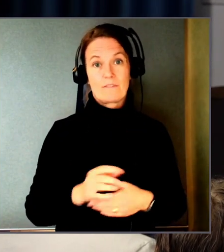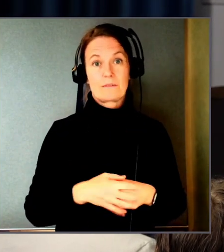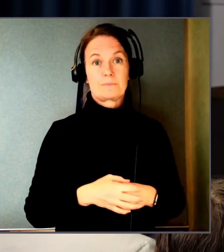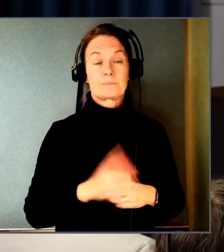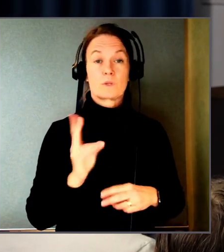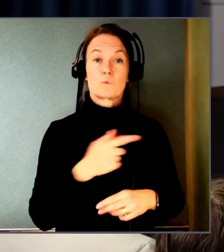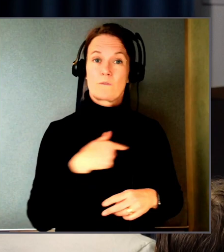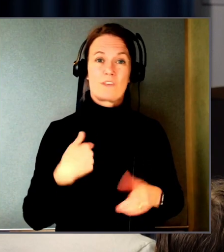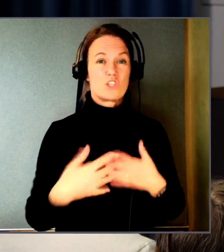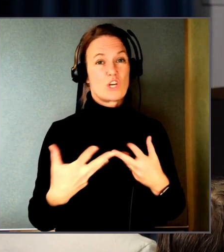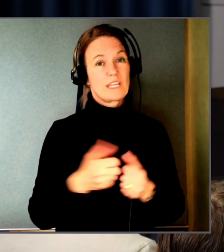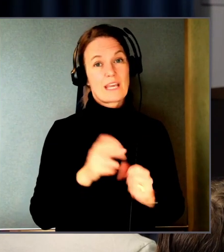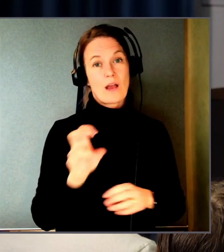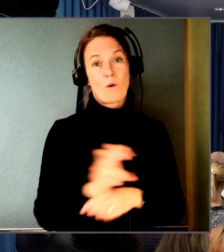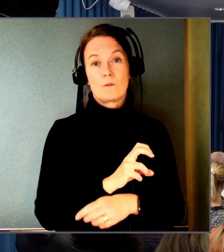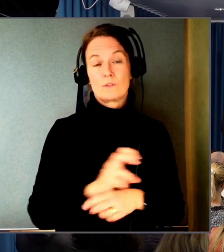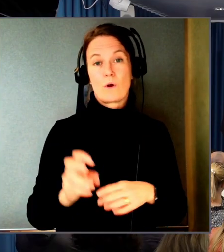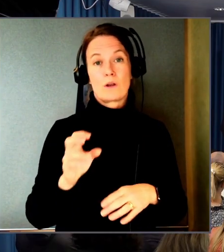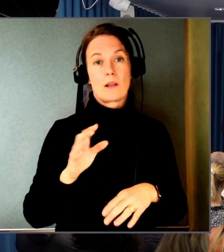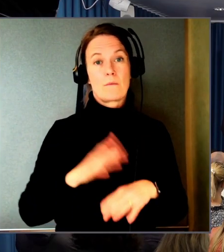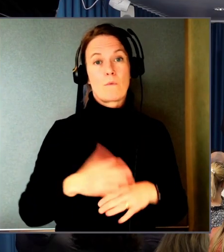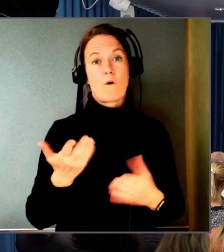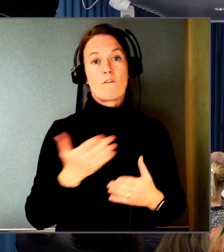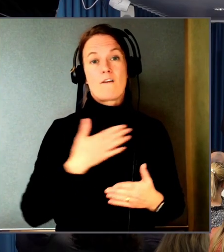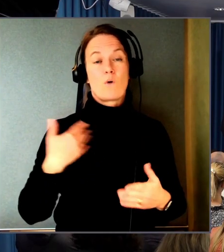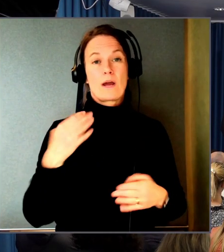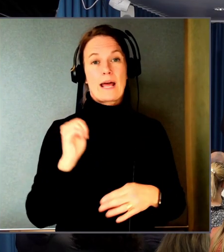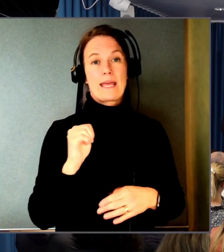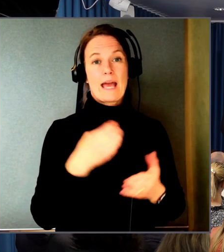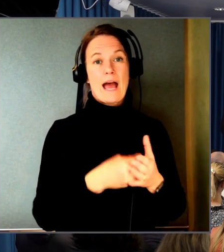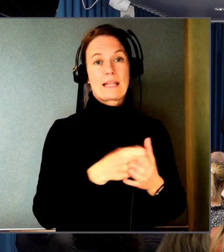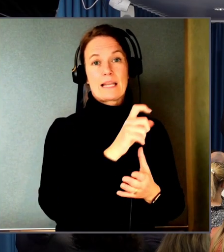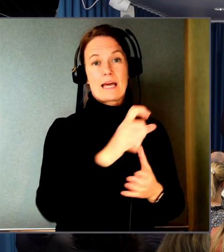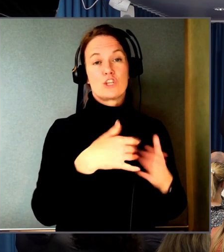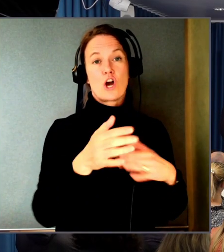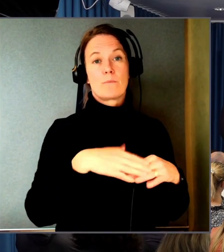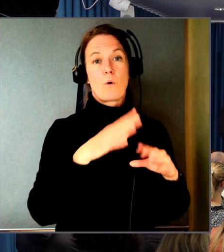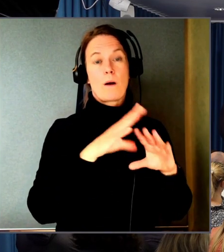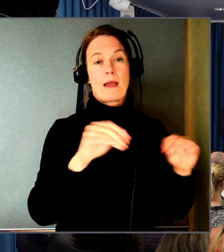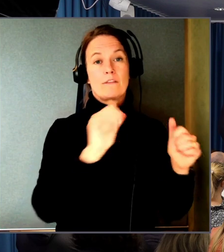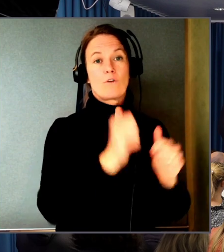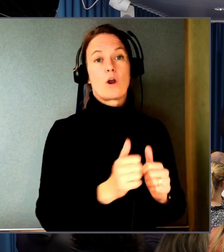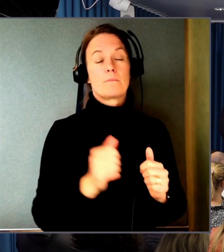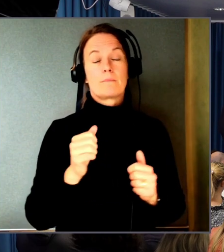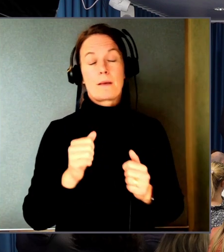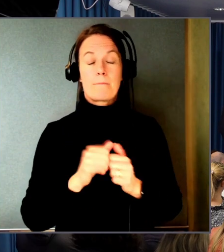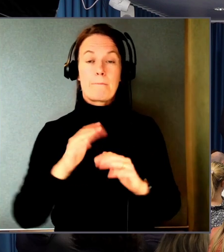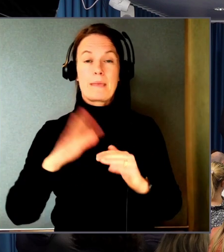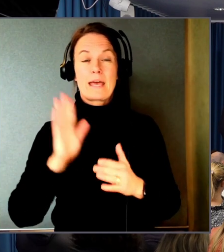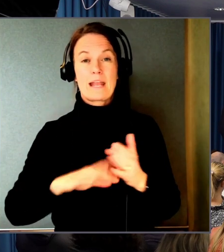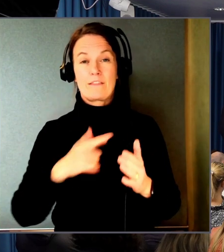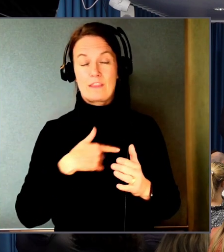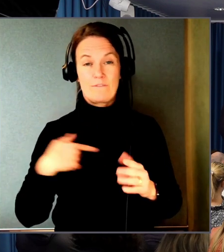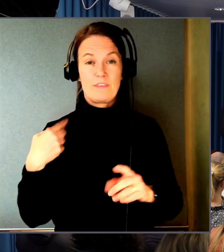vi gör ju inga kontroller på vad våra e-handlare gör på plattformen. Mer än att vi försöker kodar och följa de